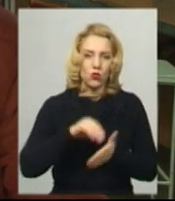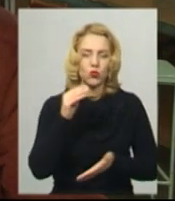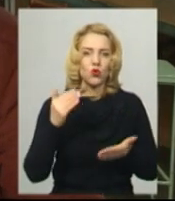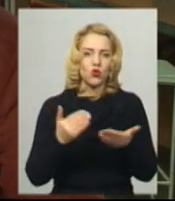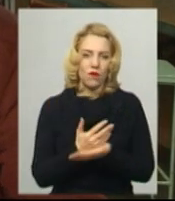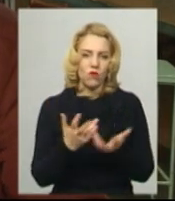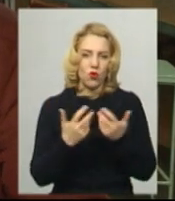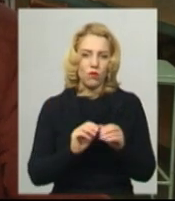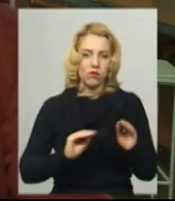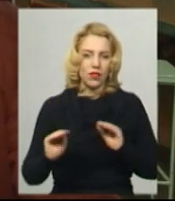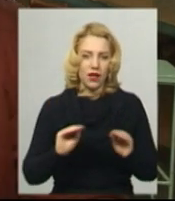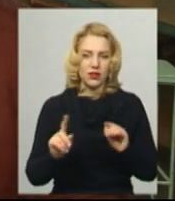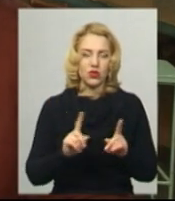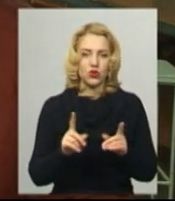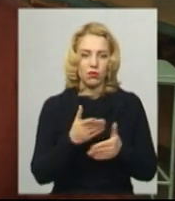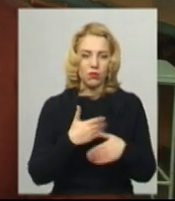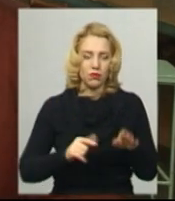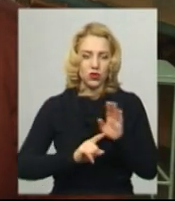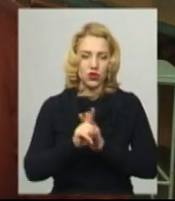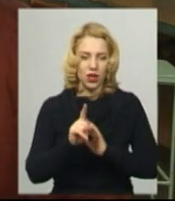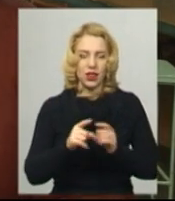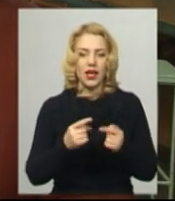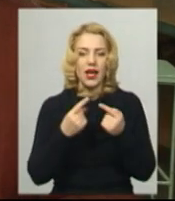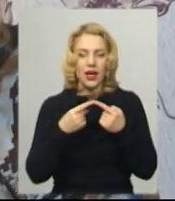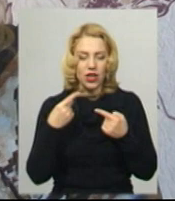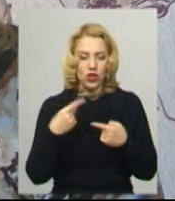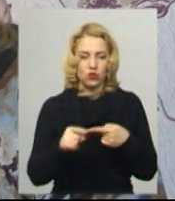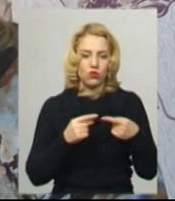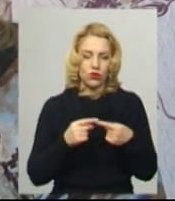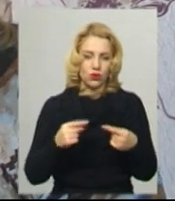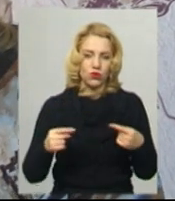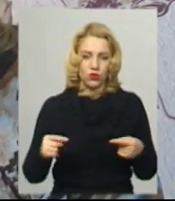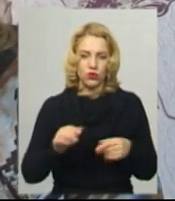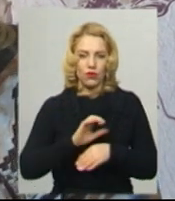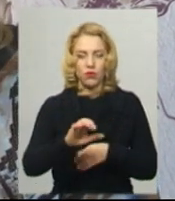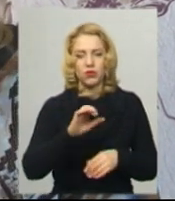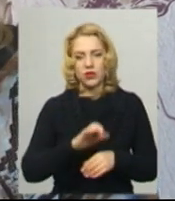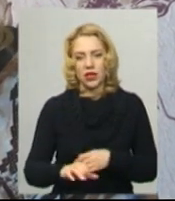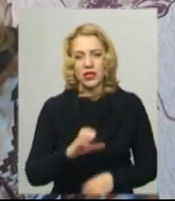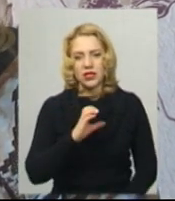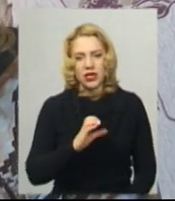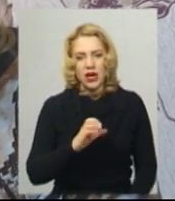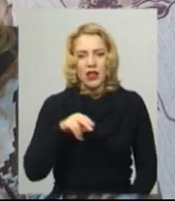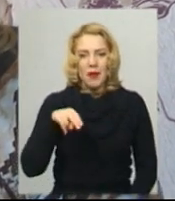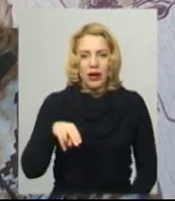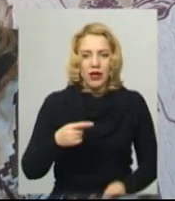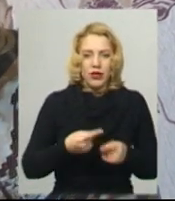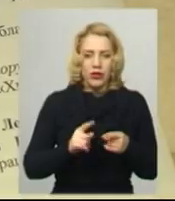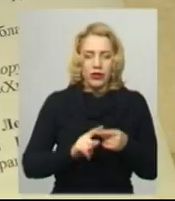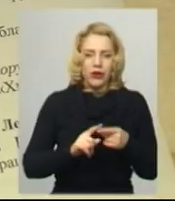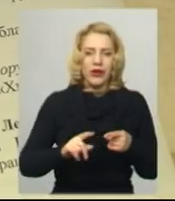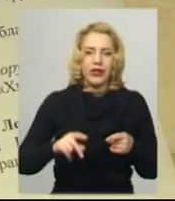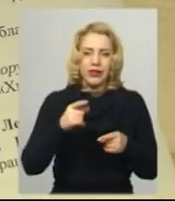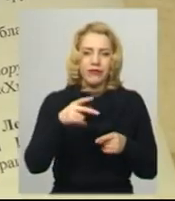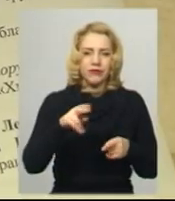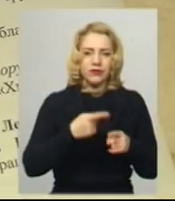щоб ми почали випускати іншу продукцію, яка буде конкурентно спроможною. Сніжана Паюк – заступниця директора служби посередництва та примирення, куди